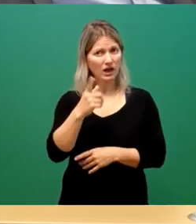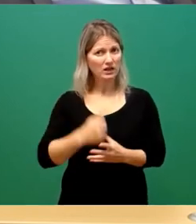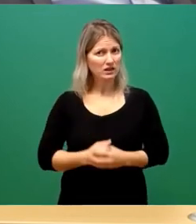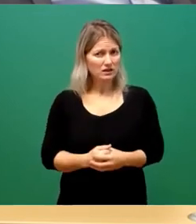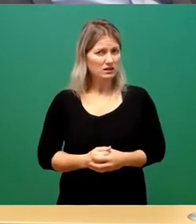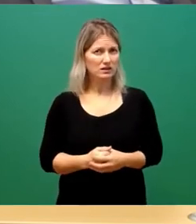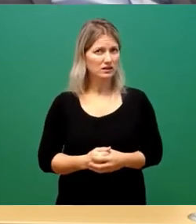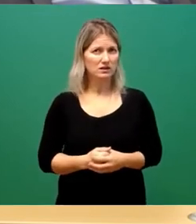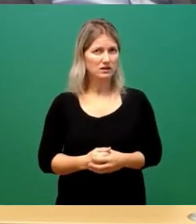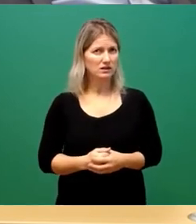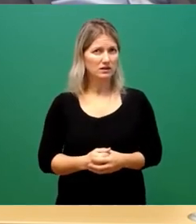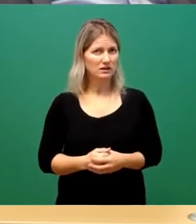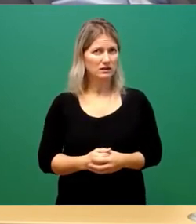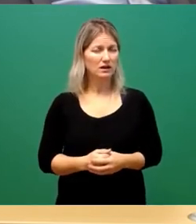Also ... ... ...